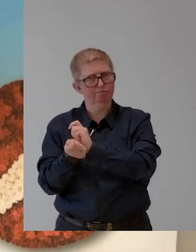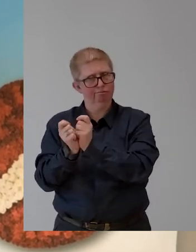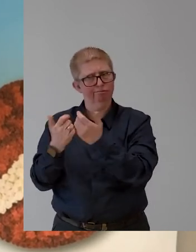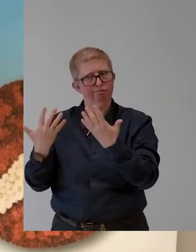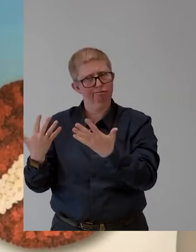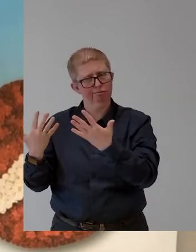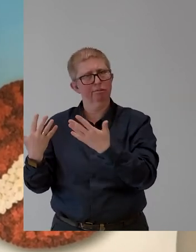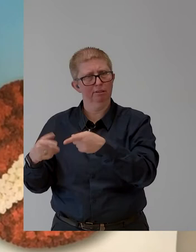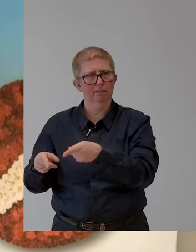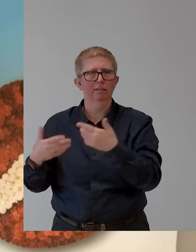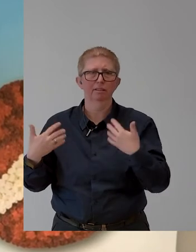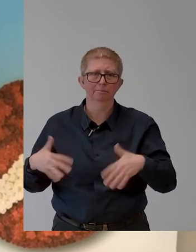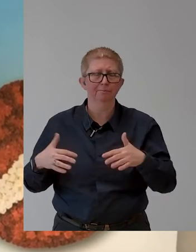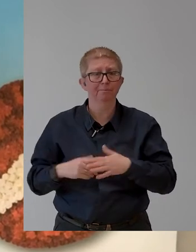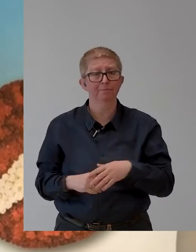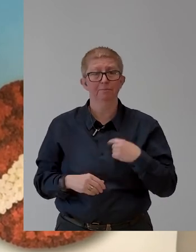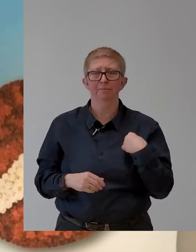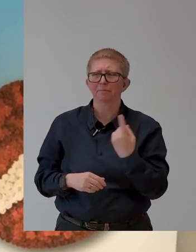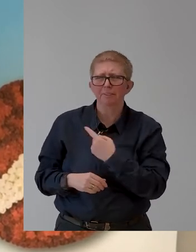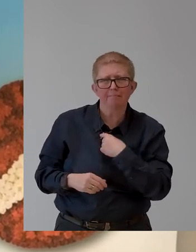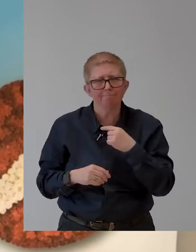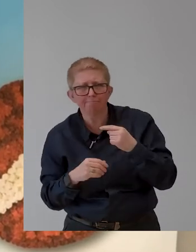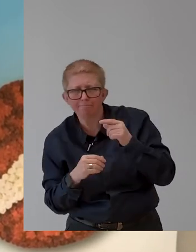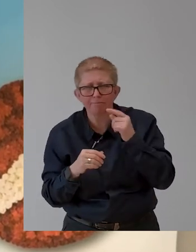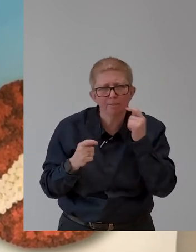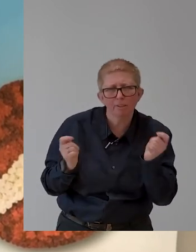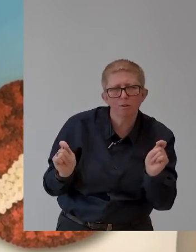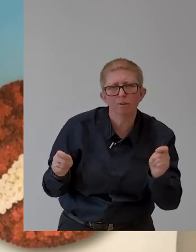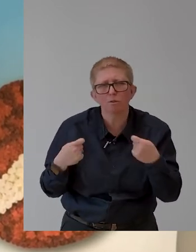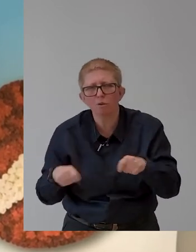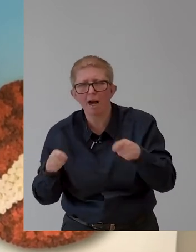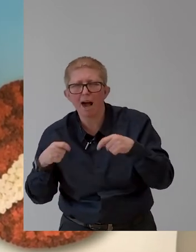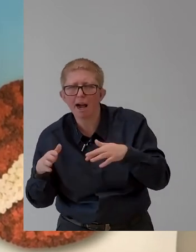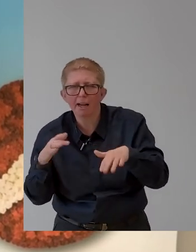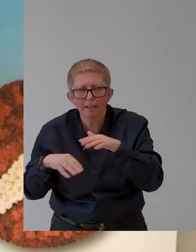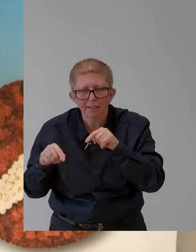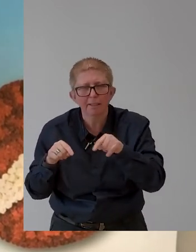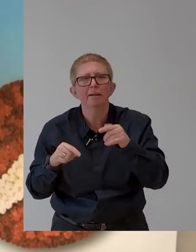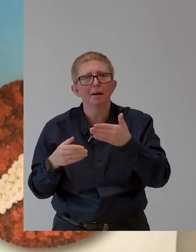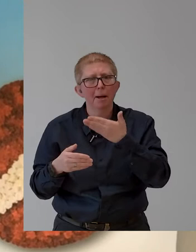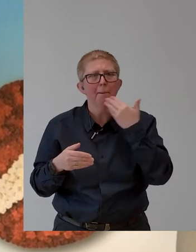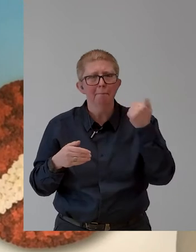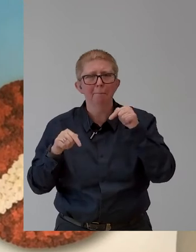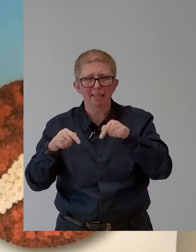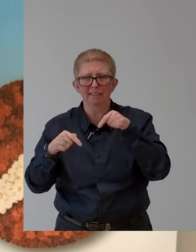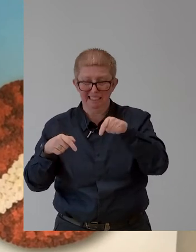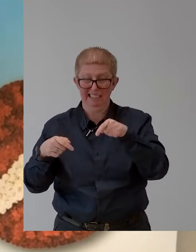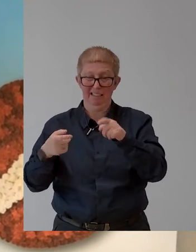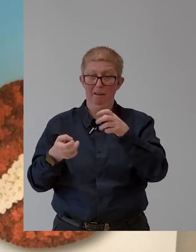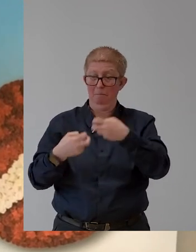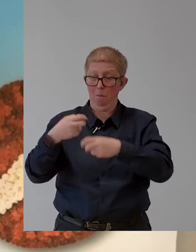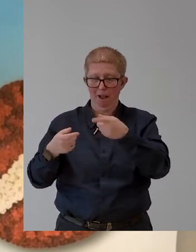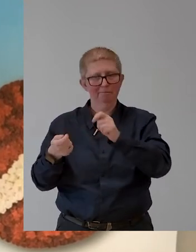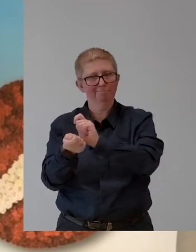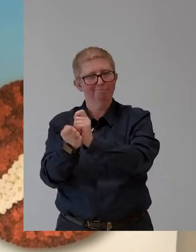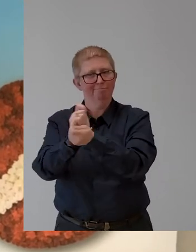diversity within our company to be strategically very important. And also, especially because